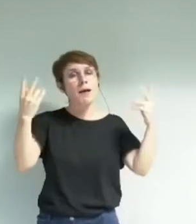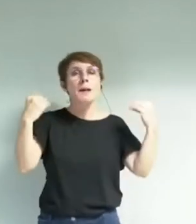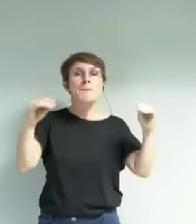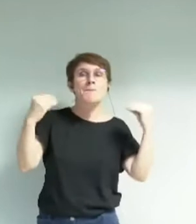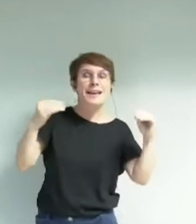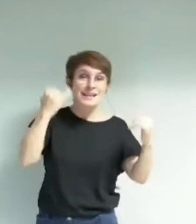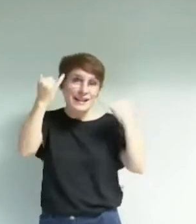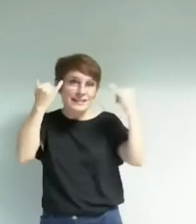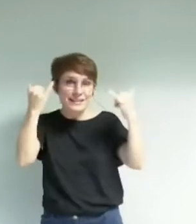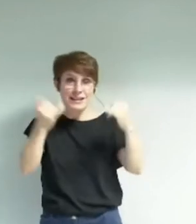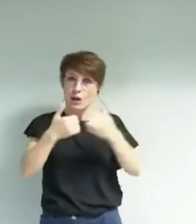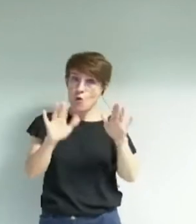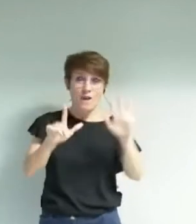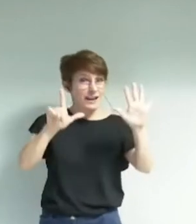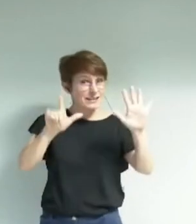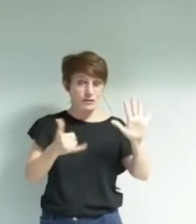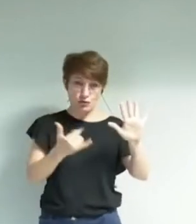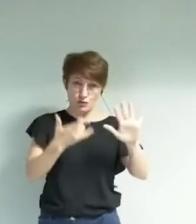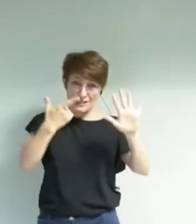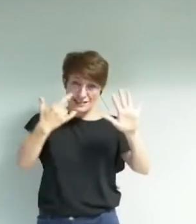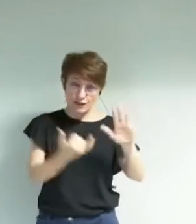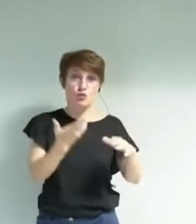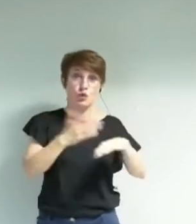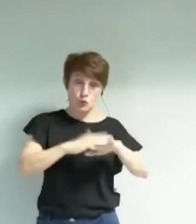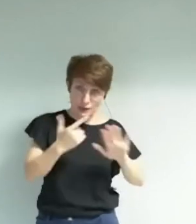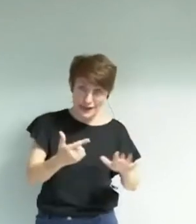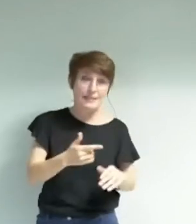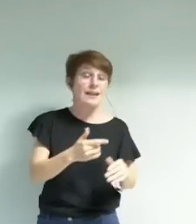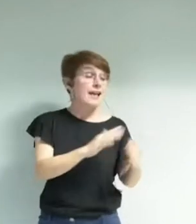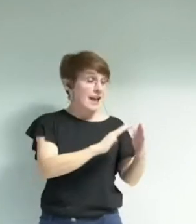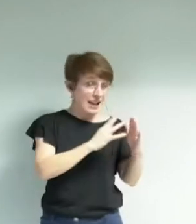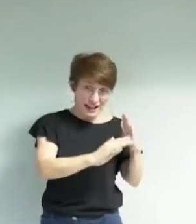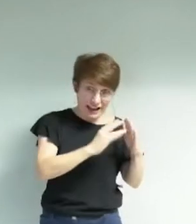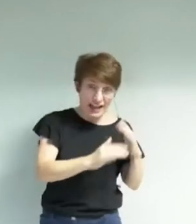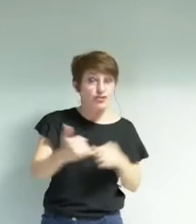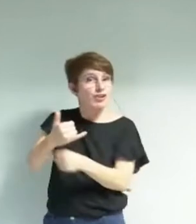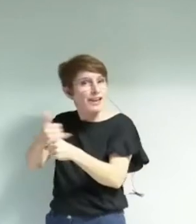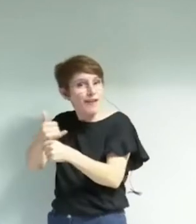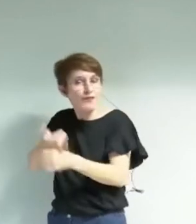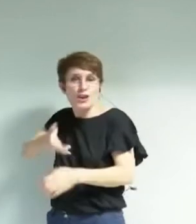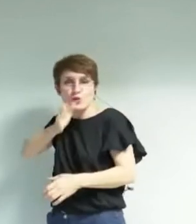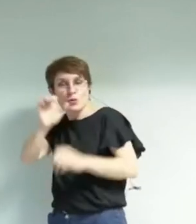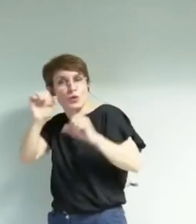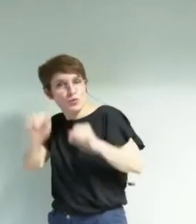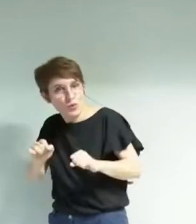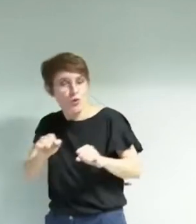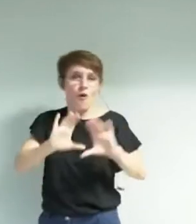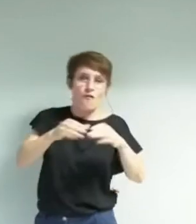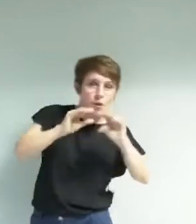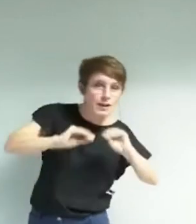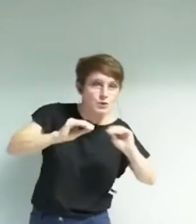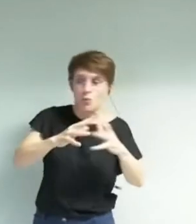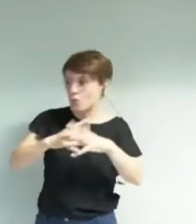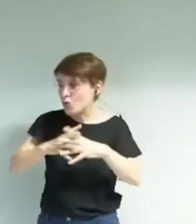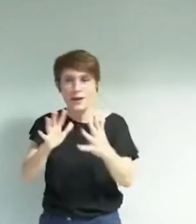jours sur 7 en libre-service avec crèche et café, combinant services d'information, de formation continue, de rencontres et de